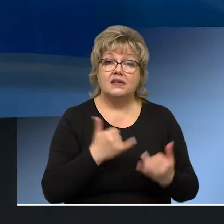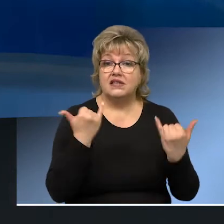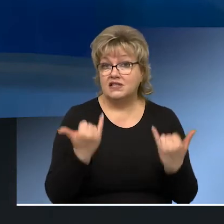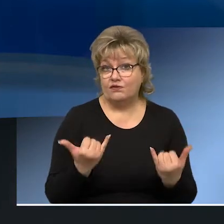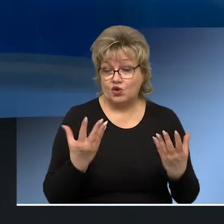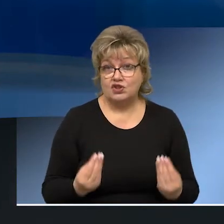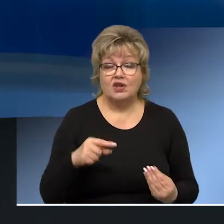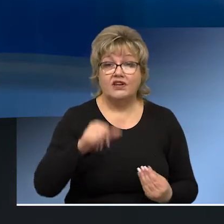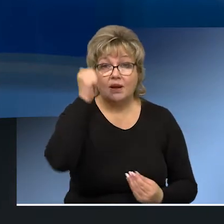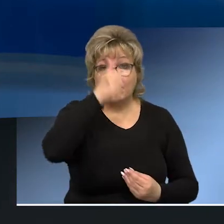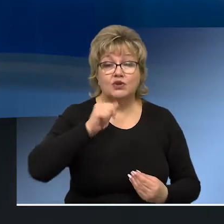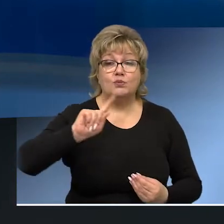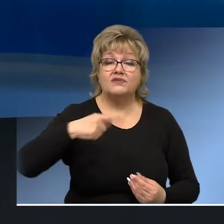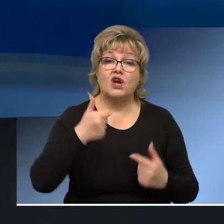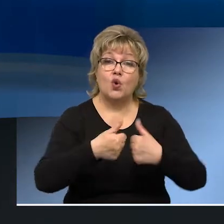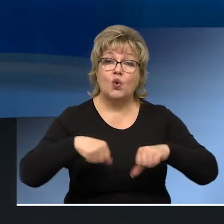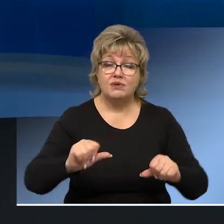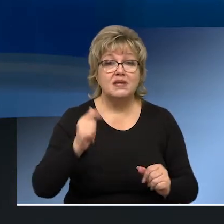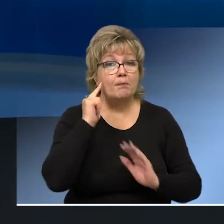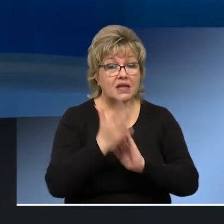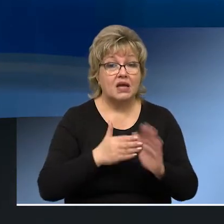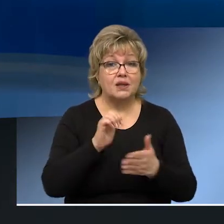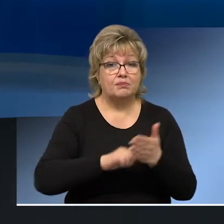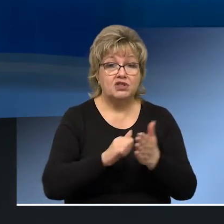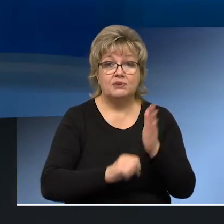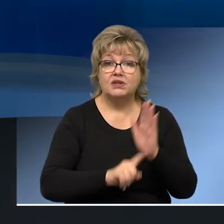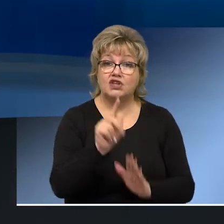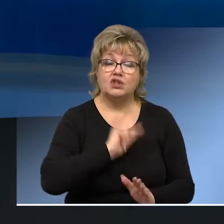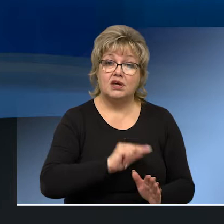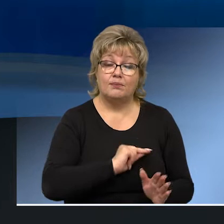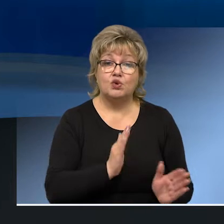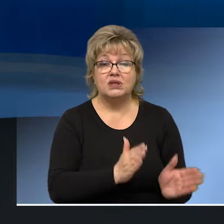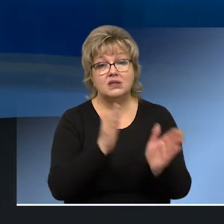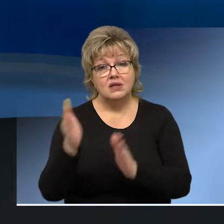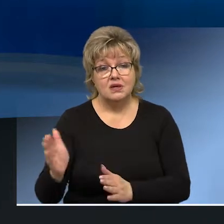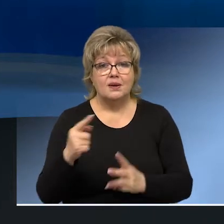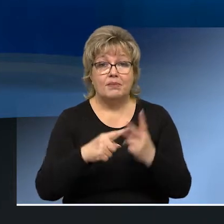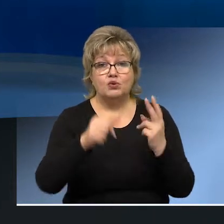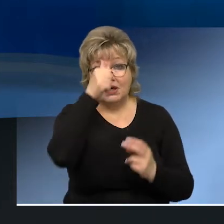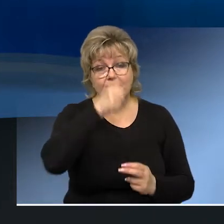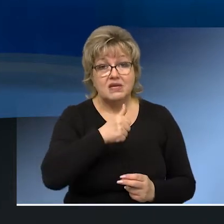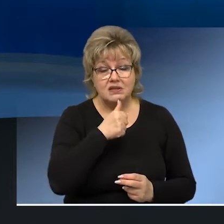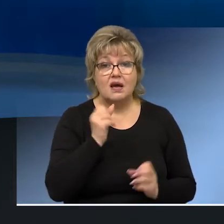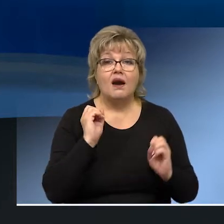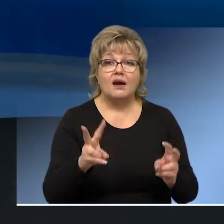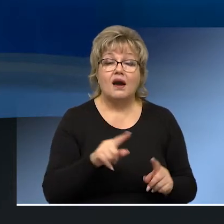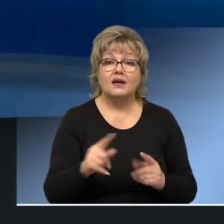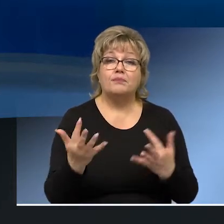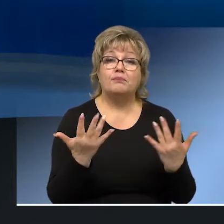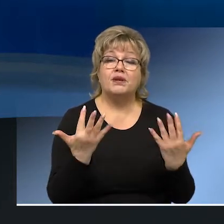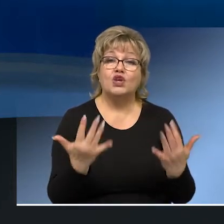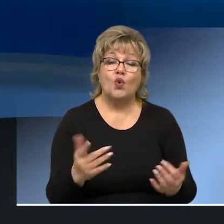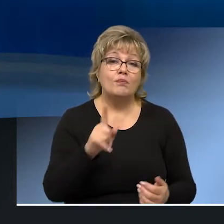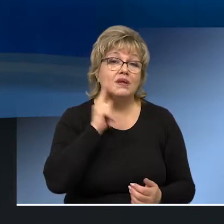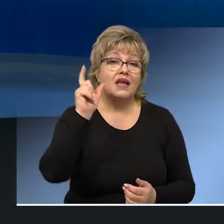солдатах дней сегодняшних. В этом году призывная комиссия по понятным причинам начала работать почти с полуторамесячной задержкой. Как идет